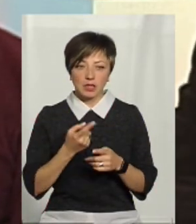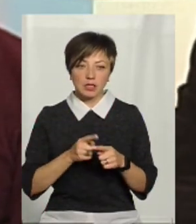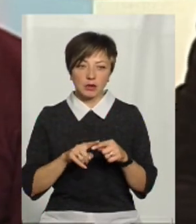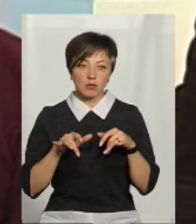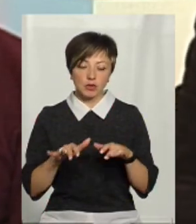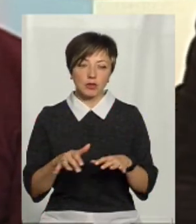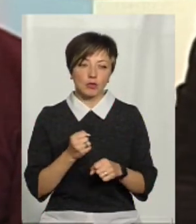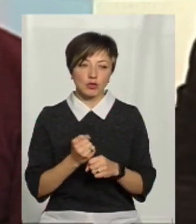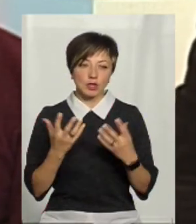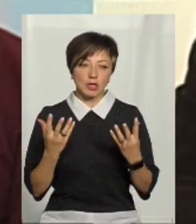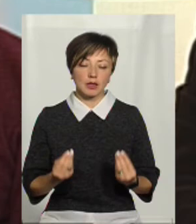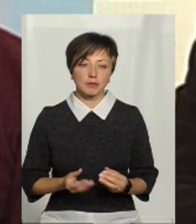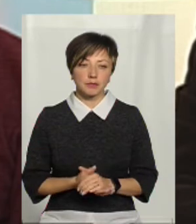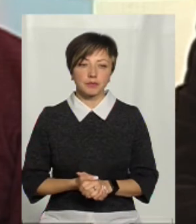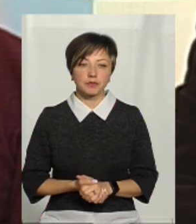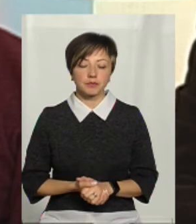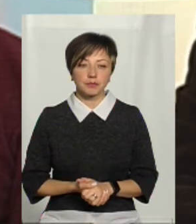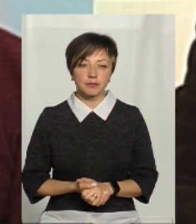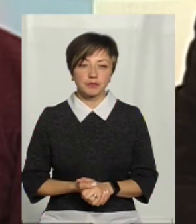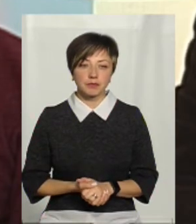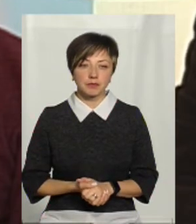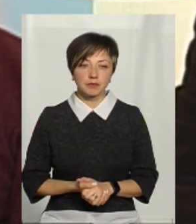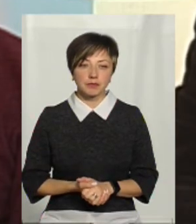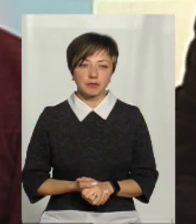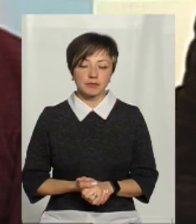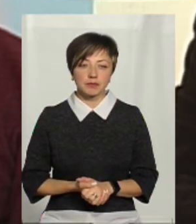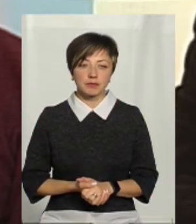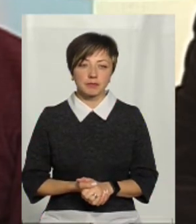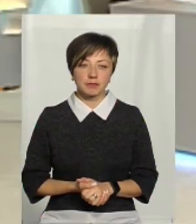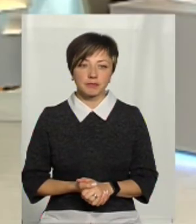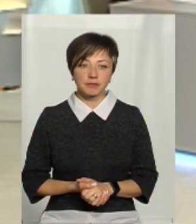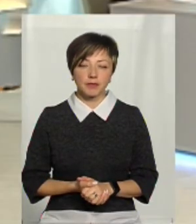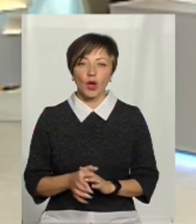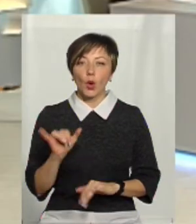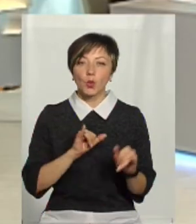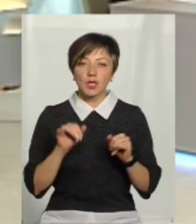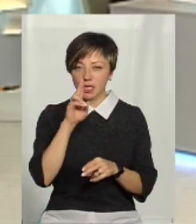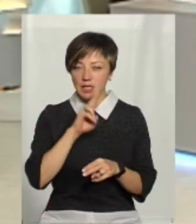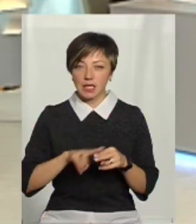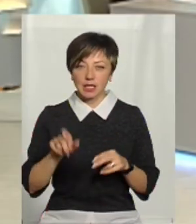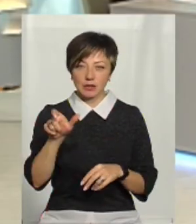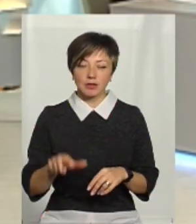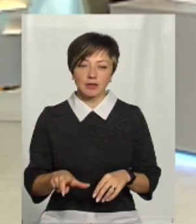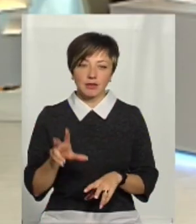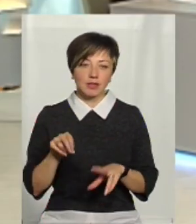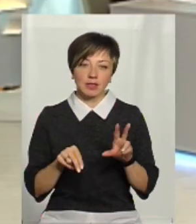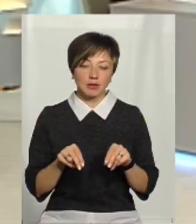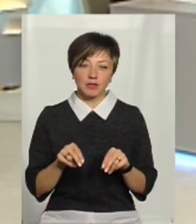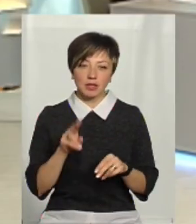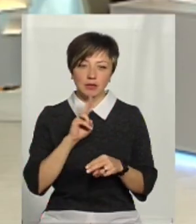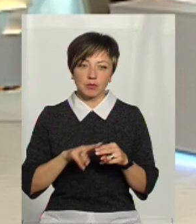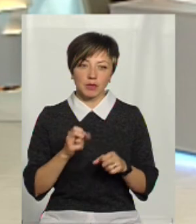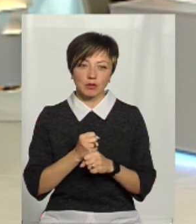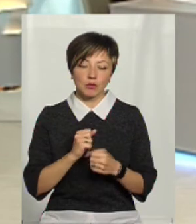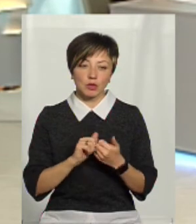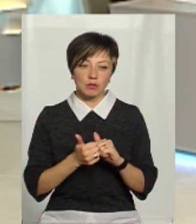процес, цей робочий день в силу своїх обов'язків. Ну, відповідно своїх обов'язків. ця людина, але сподіваємося, що... Ні, вона